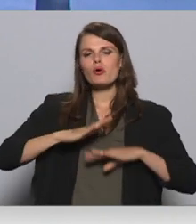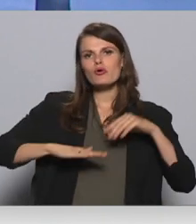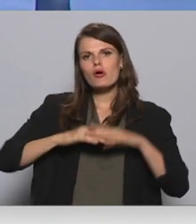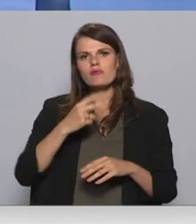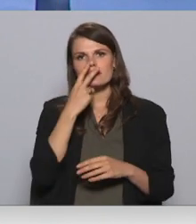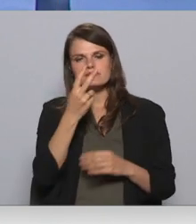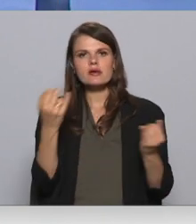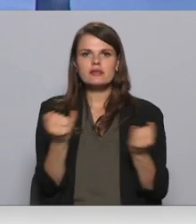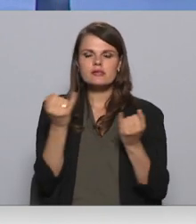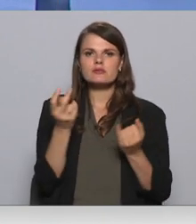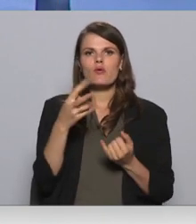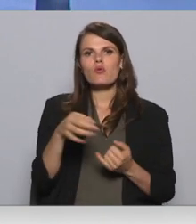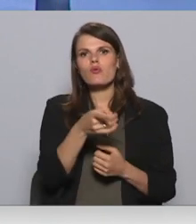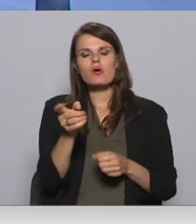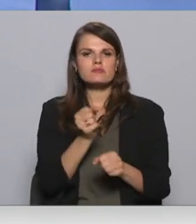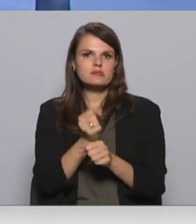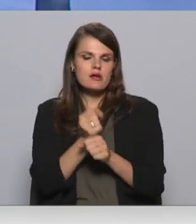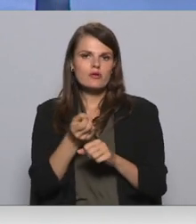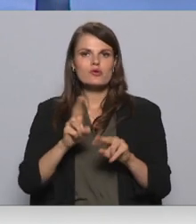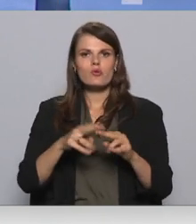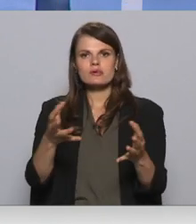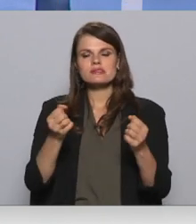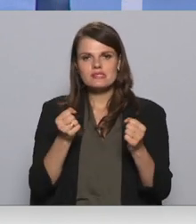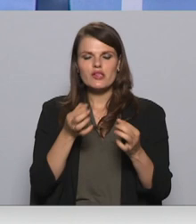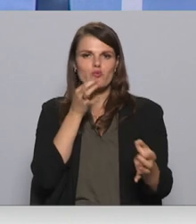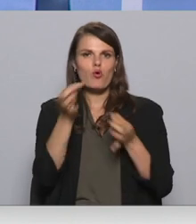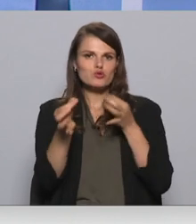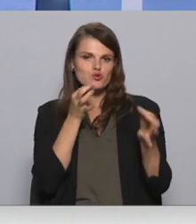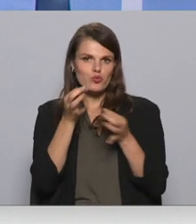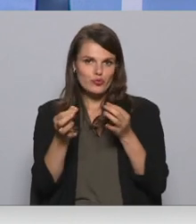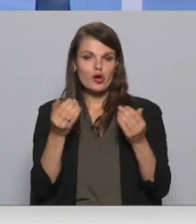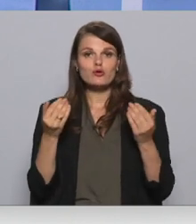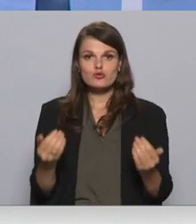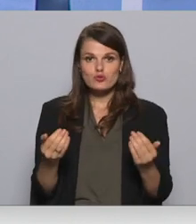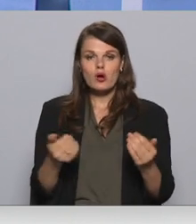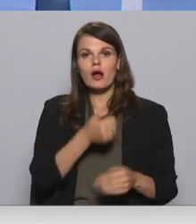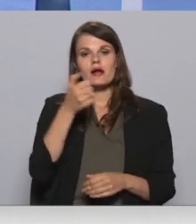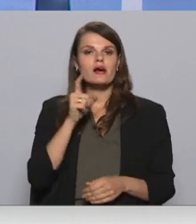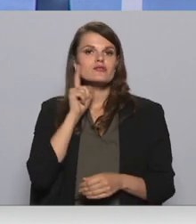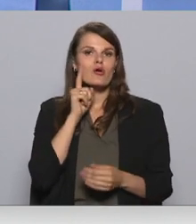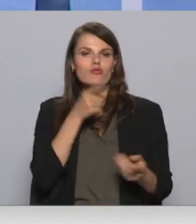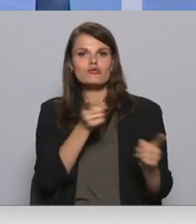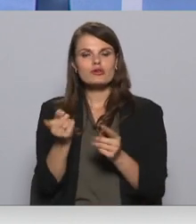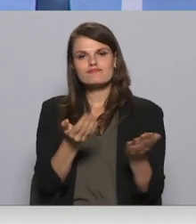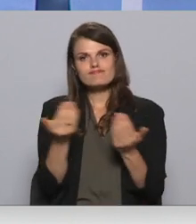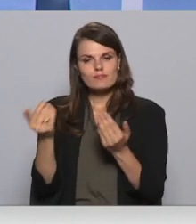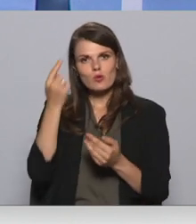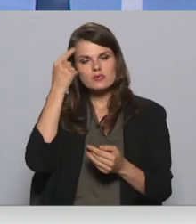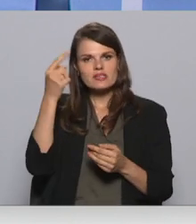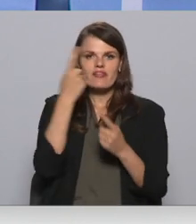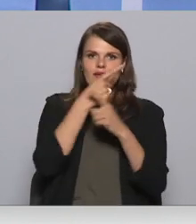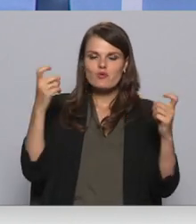pārstāvjus un saņemt karjeras konsultācijas. Šogad jaunieši aicināti izzināt informācijas un komunikācijas tehnoloģijas